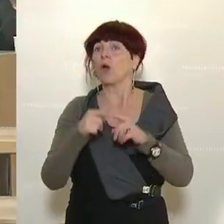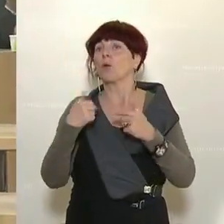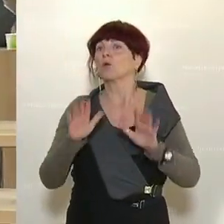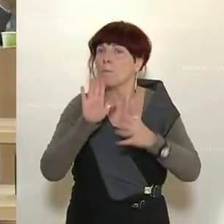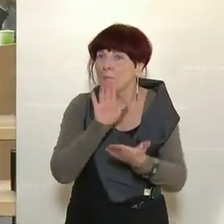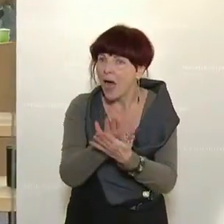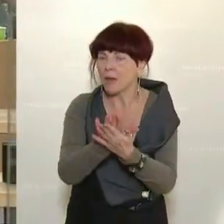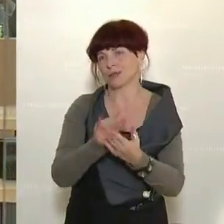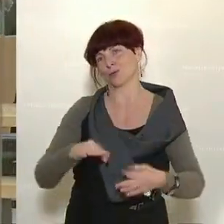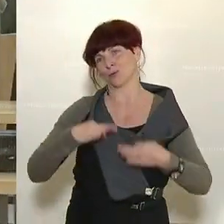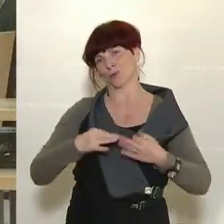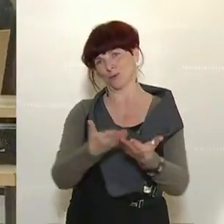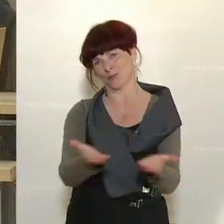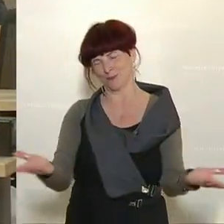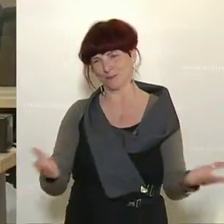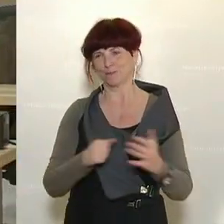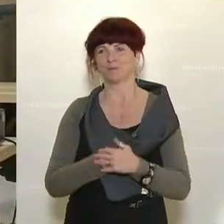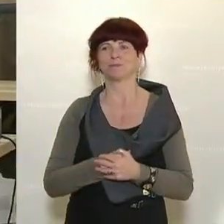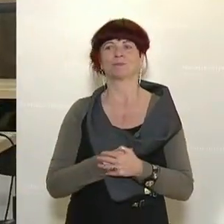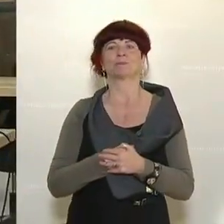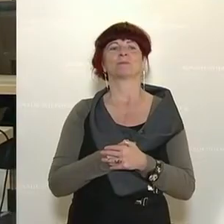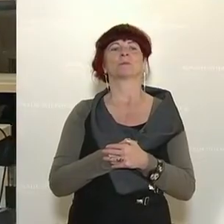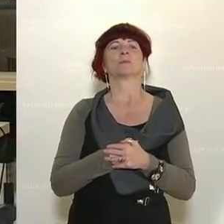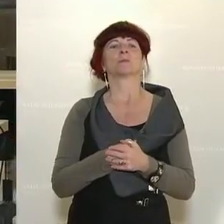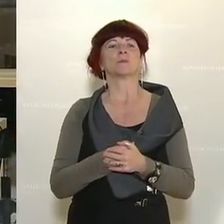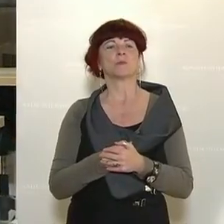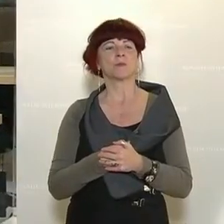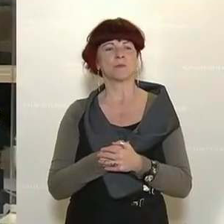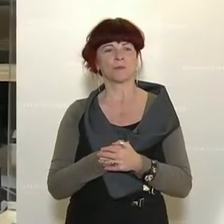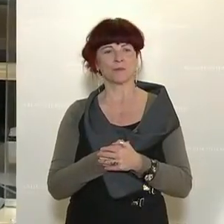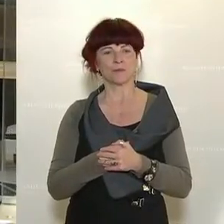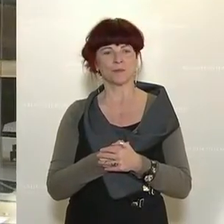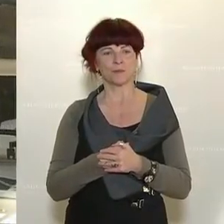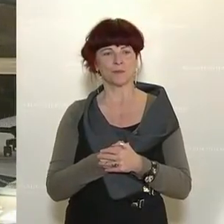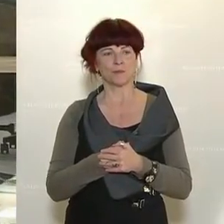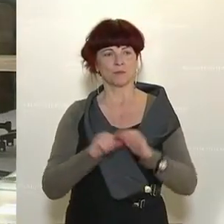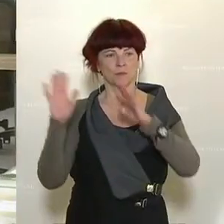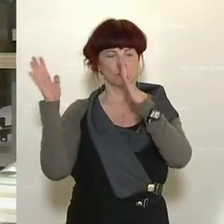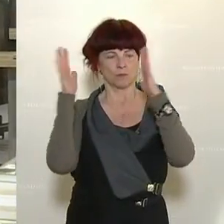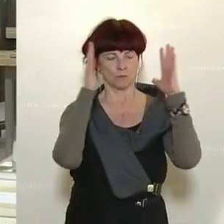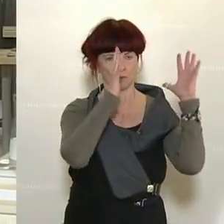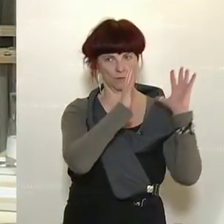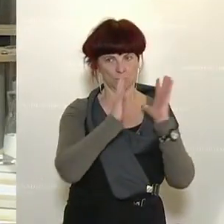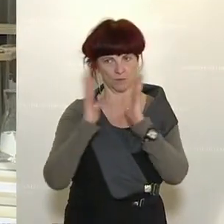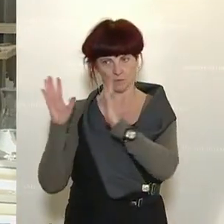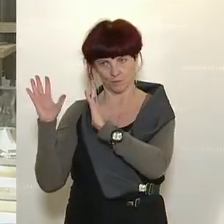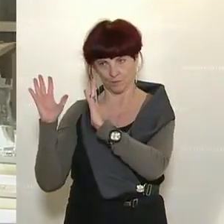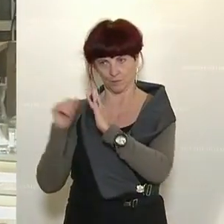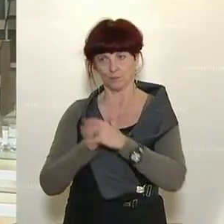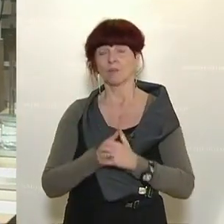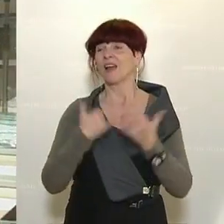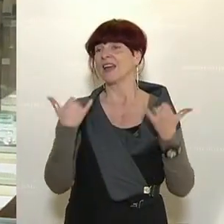Abgeordnete der ÖVP, sie ist zuständig für Gesundheit, sie ist zudem stellvertretende Generalsekretärin der ÖVP und